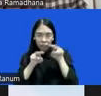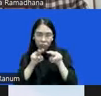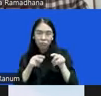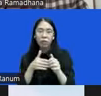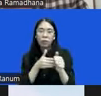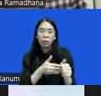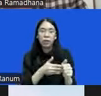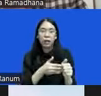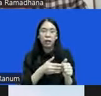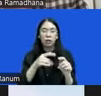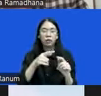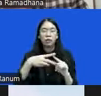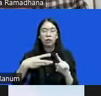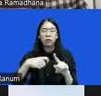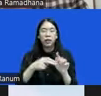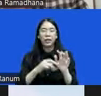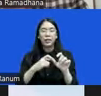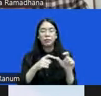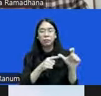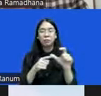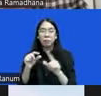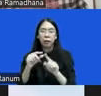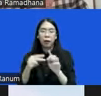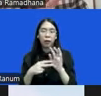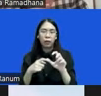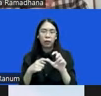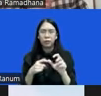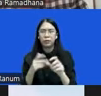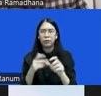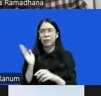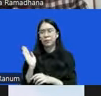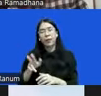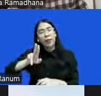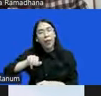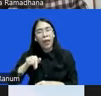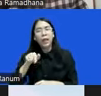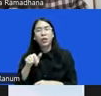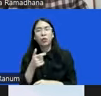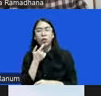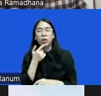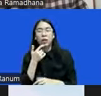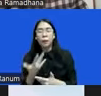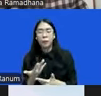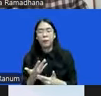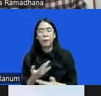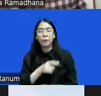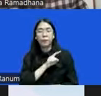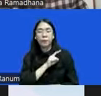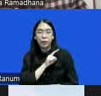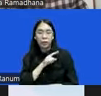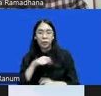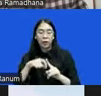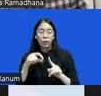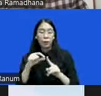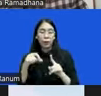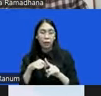penyidik PNS. Tentu ini lagi-lagi terkait dengan independensi dari KPK,